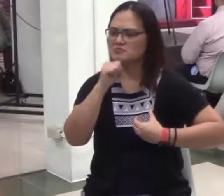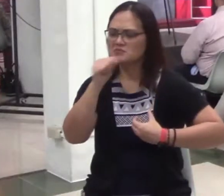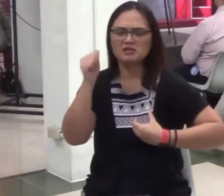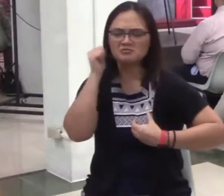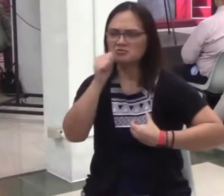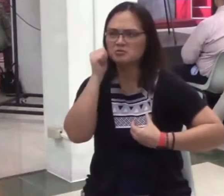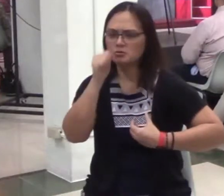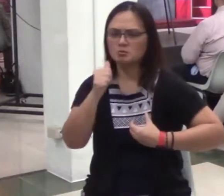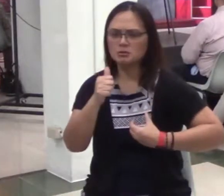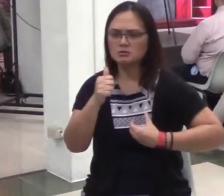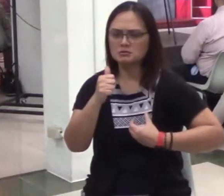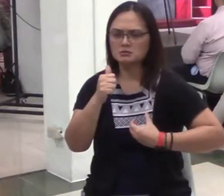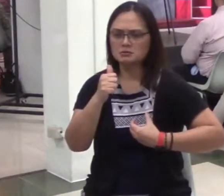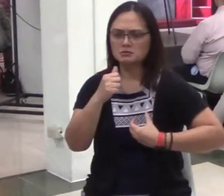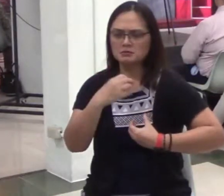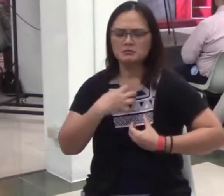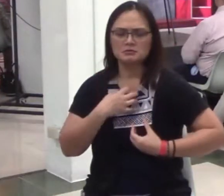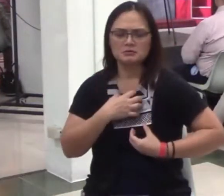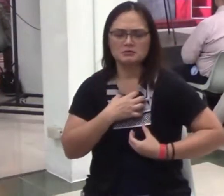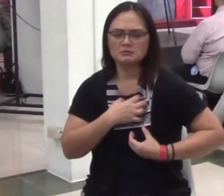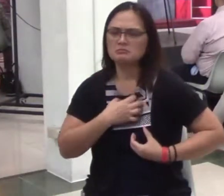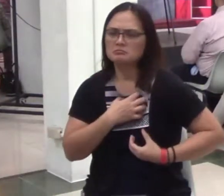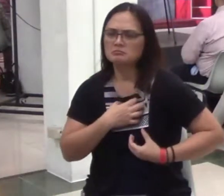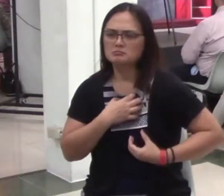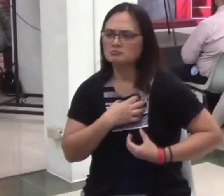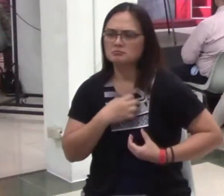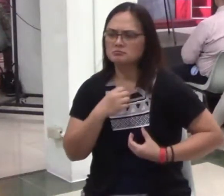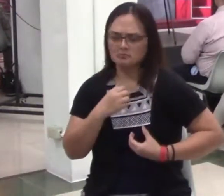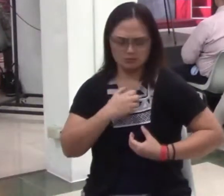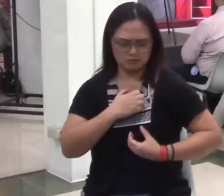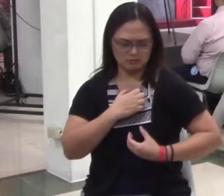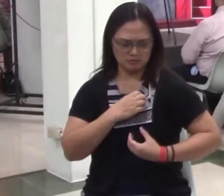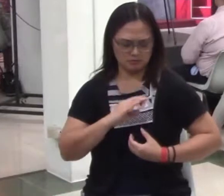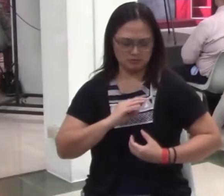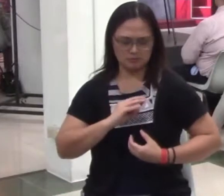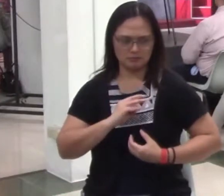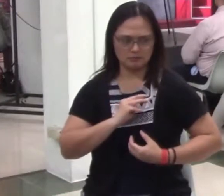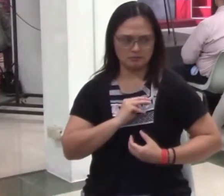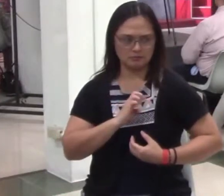naiyak ka, you are spiritually steered.